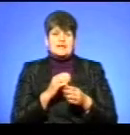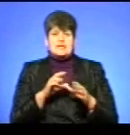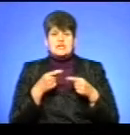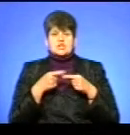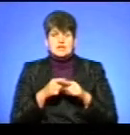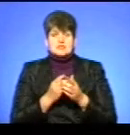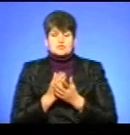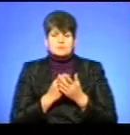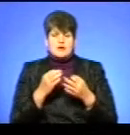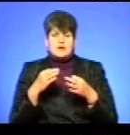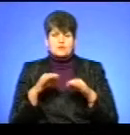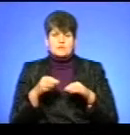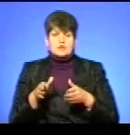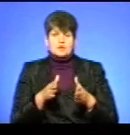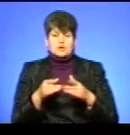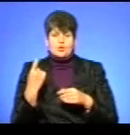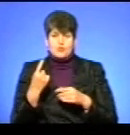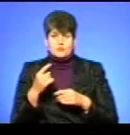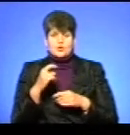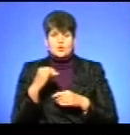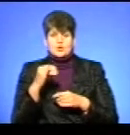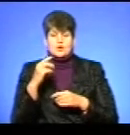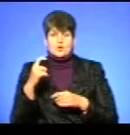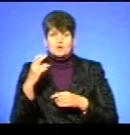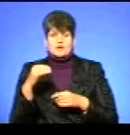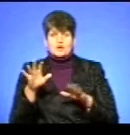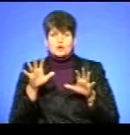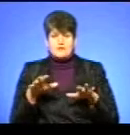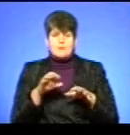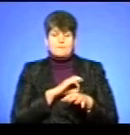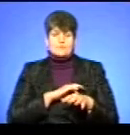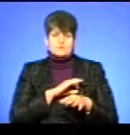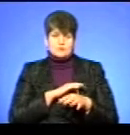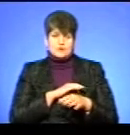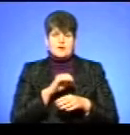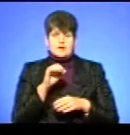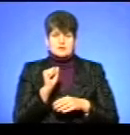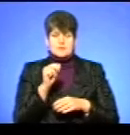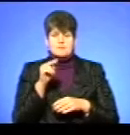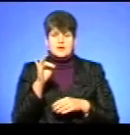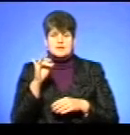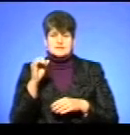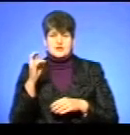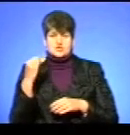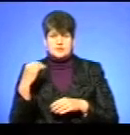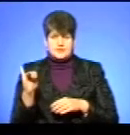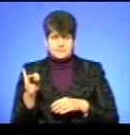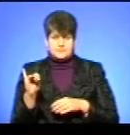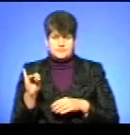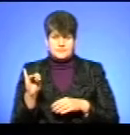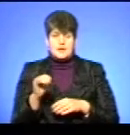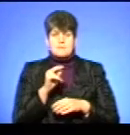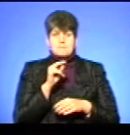автомобільних доріг області Юрій Ходаковський та голова обласної ради профспілок Андрій Присяжний. Доброго вечора вам. Доброго вечора. Пане